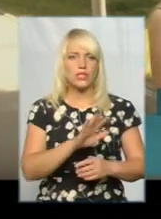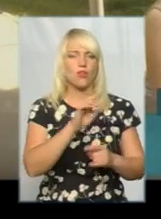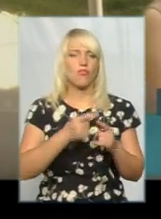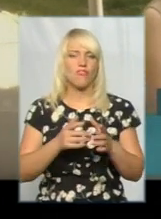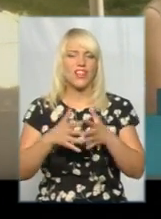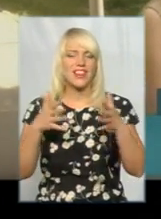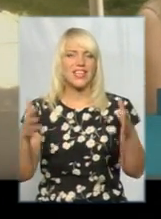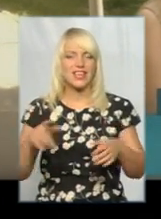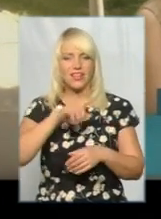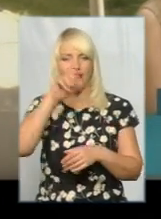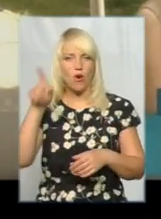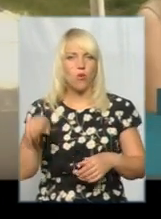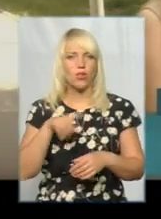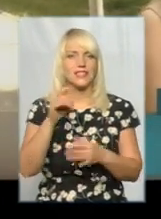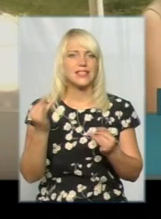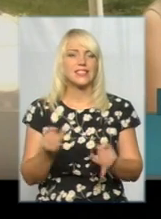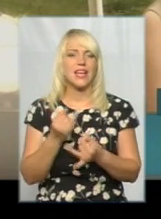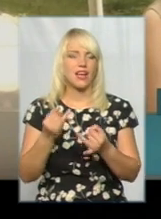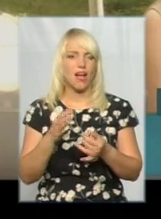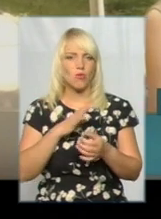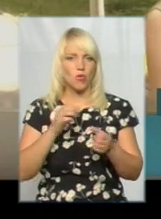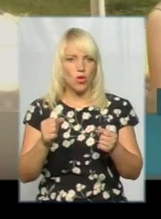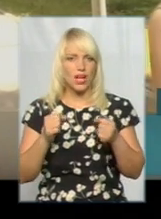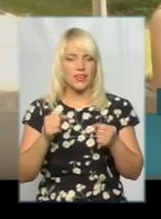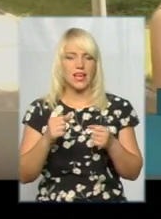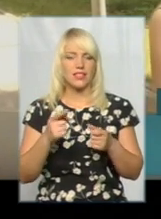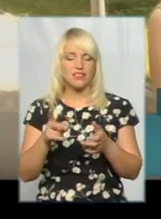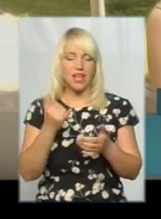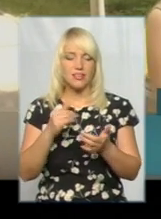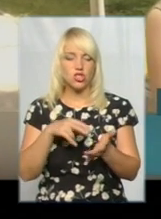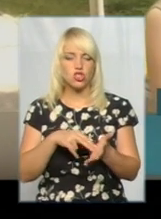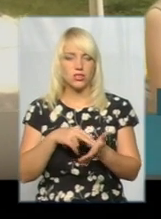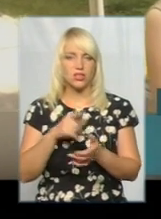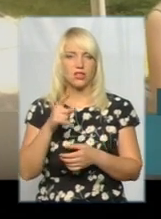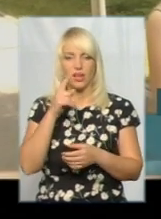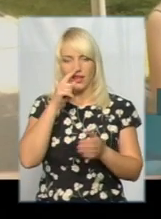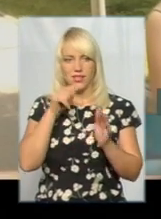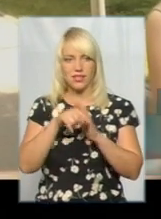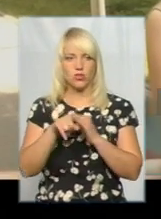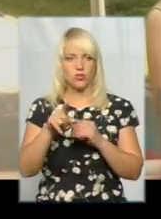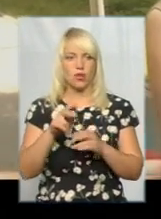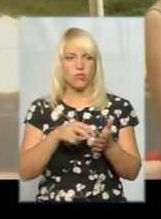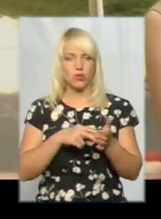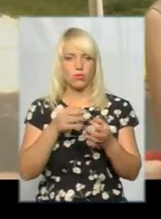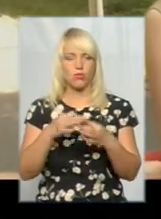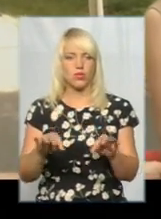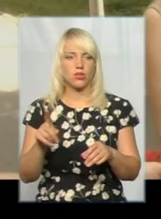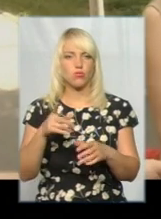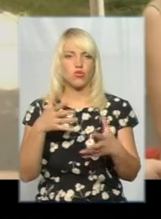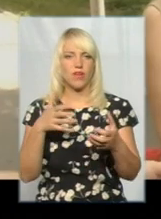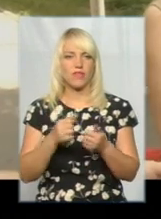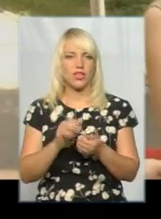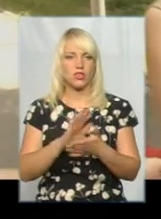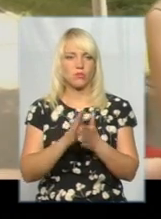каталися, дітям подобалося, а зараз стоїть, лізуть туди і боїмося пускати, в аварійному стані.